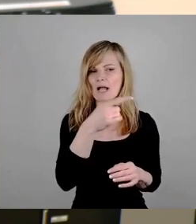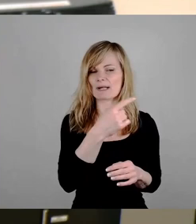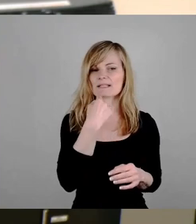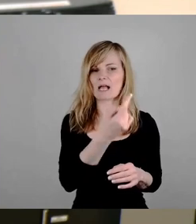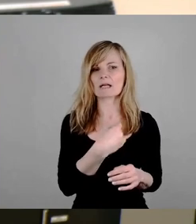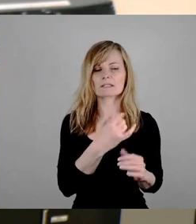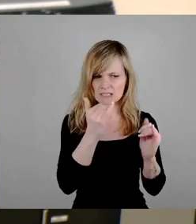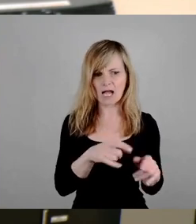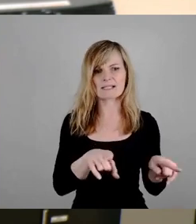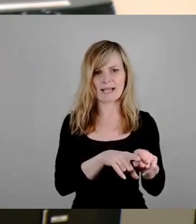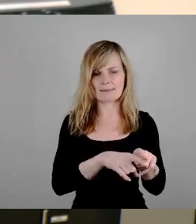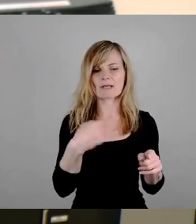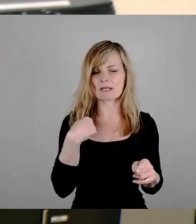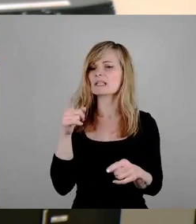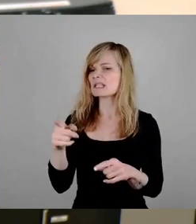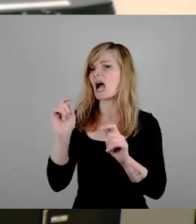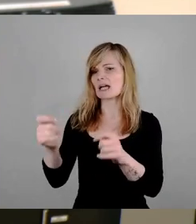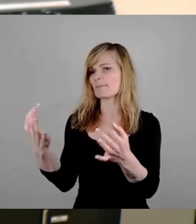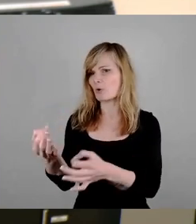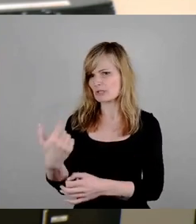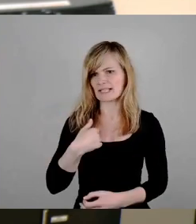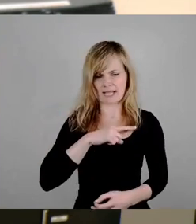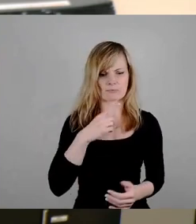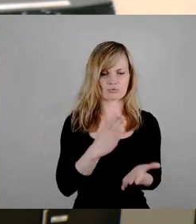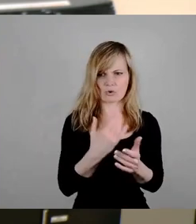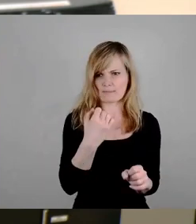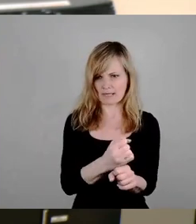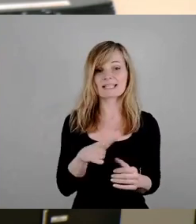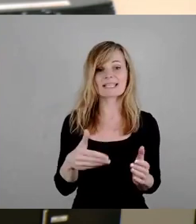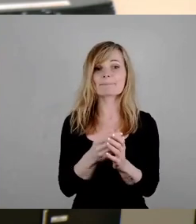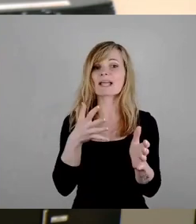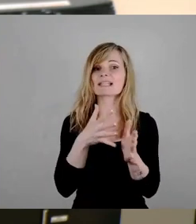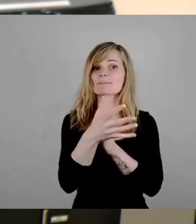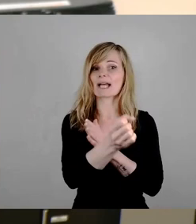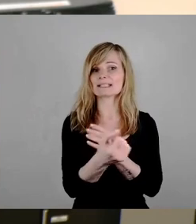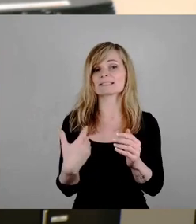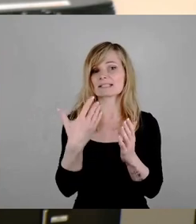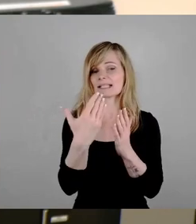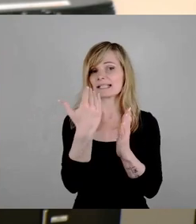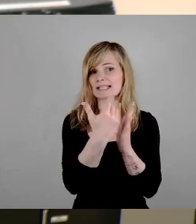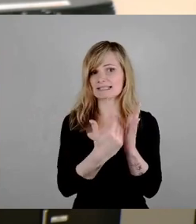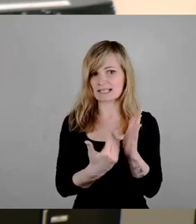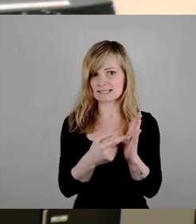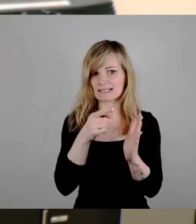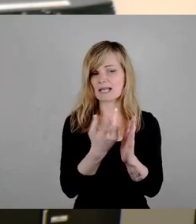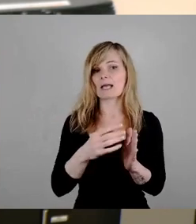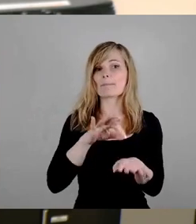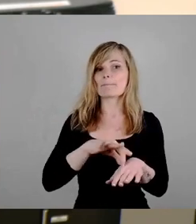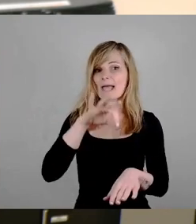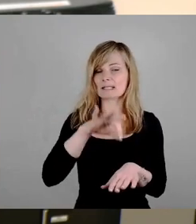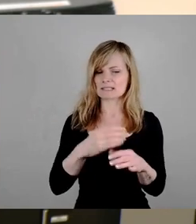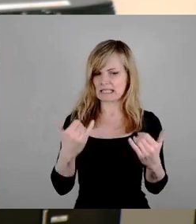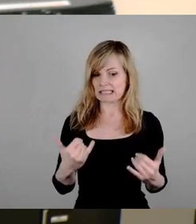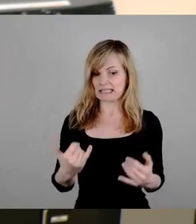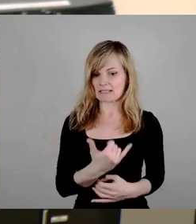beantragen, habe ich schon gemacht. Und zwar gibt es ein Transparenzgesetz, wonach dann im März diesen Jahres sollte es sein, ich weiß nicht, ob